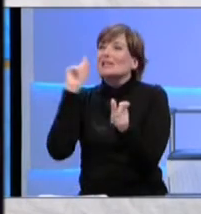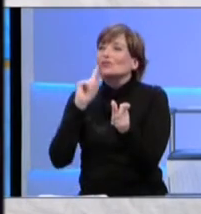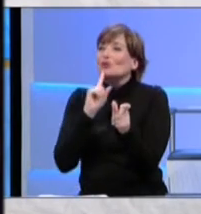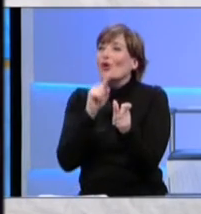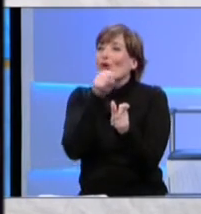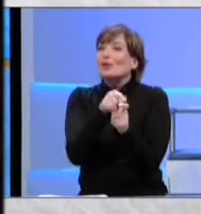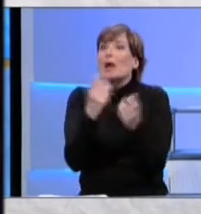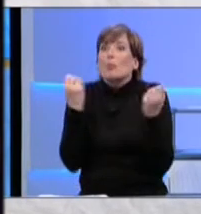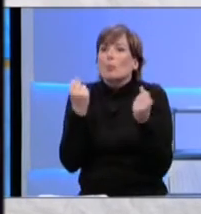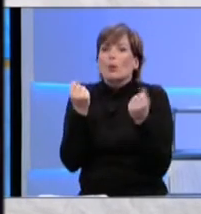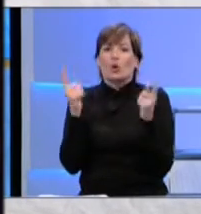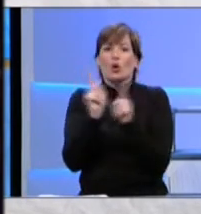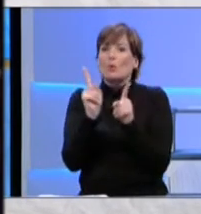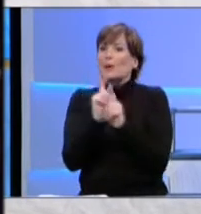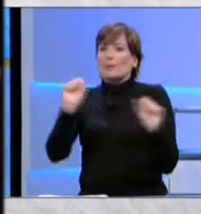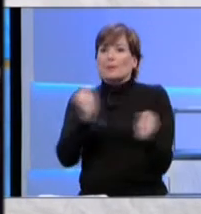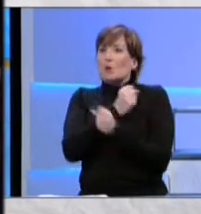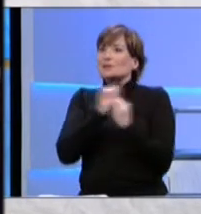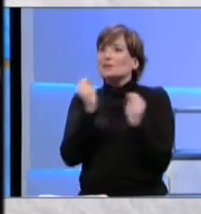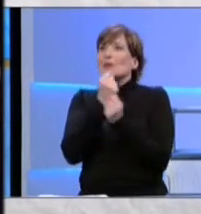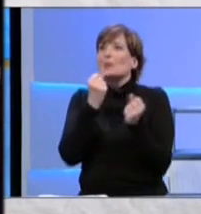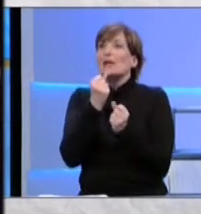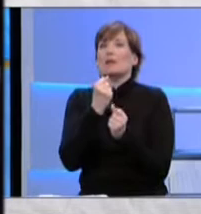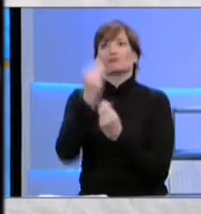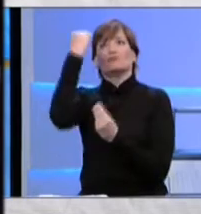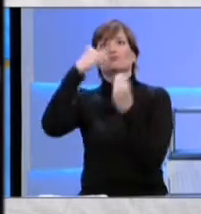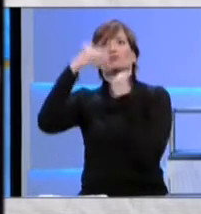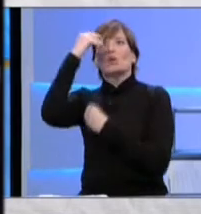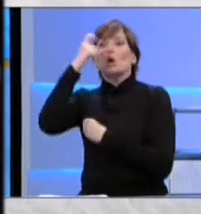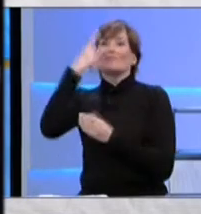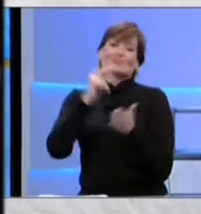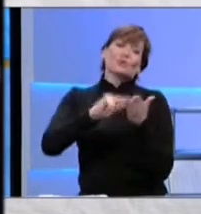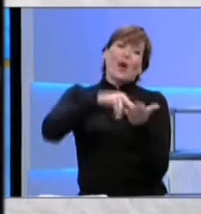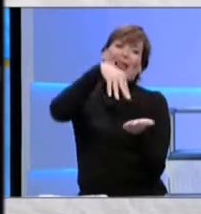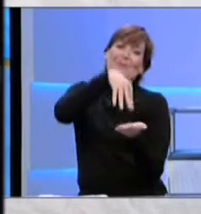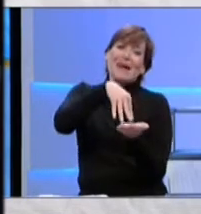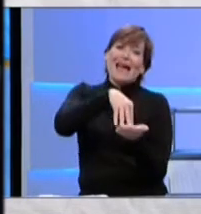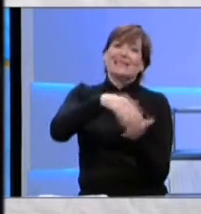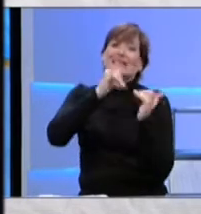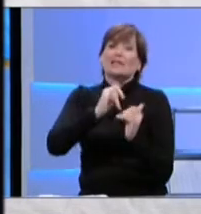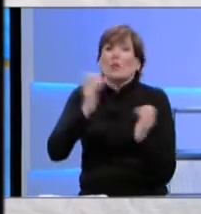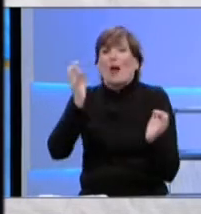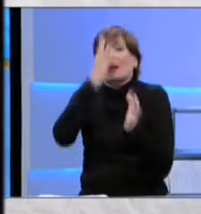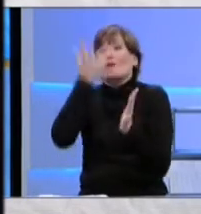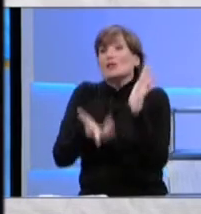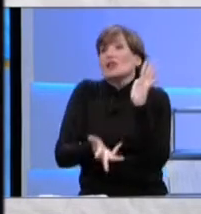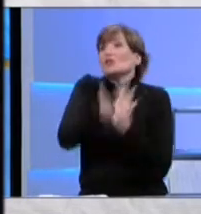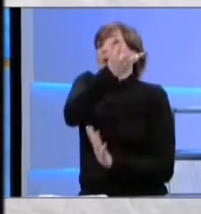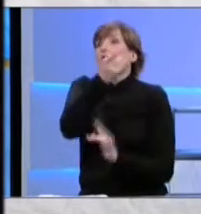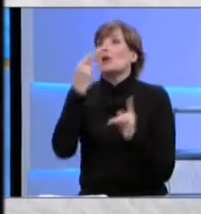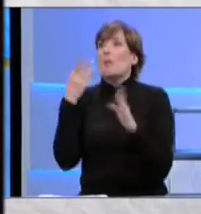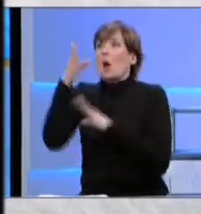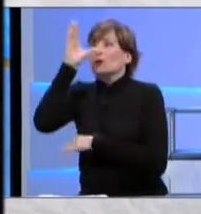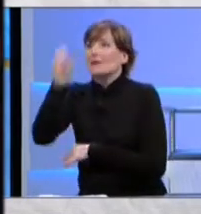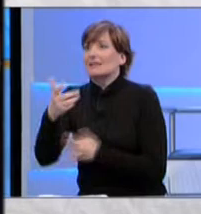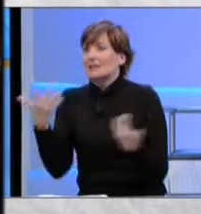avevano eccesso alla cultura, magari al di là della scuola media, al massimo la scuola superiore. Cioè, una lingua